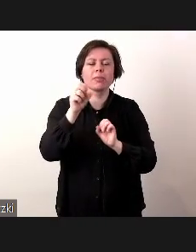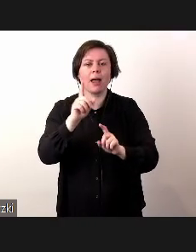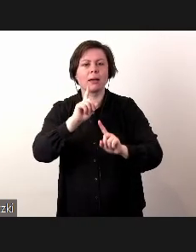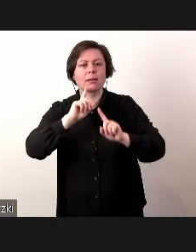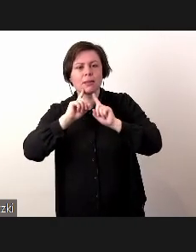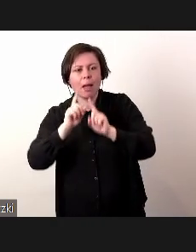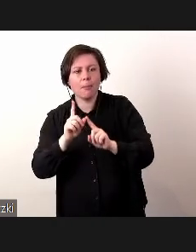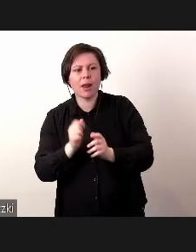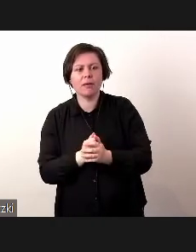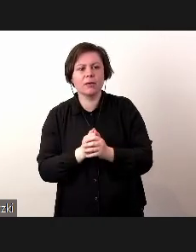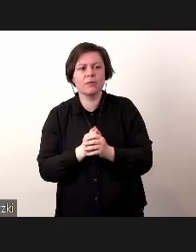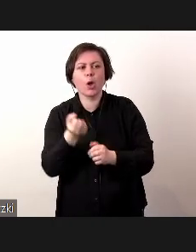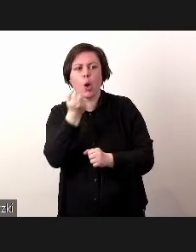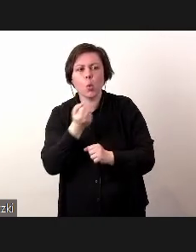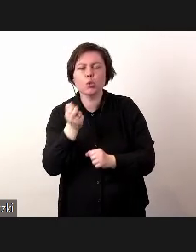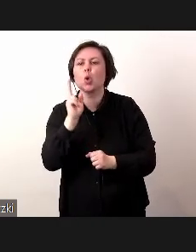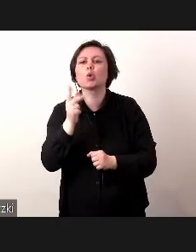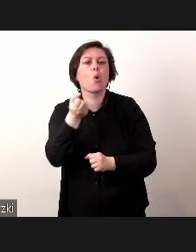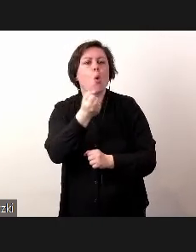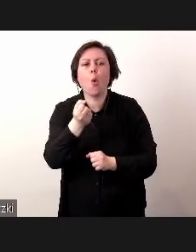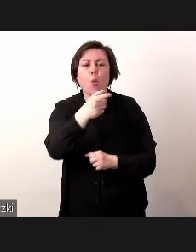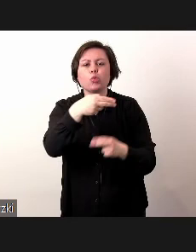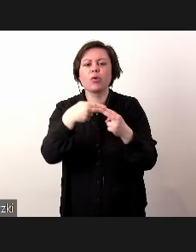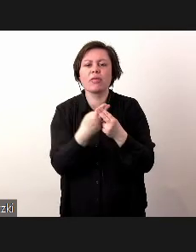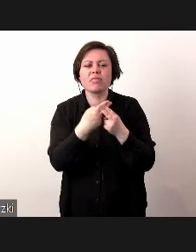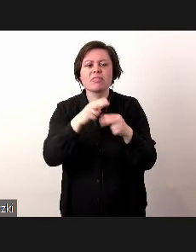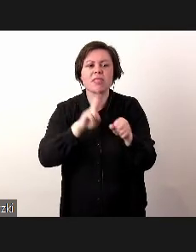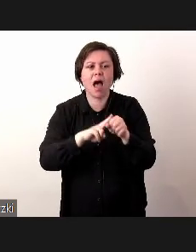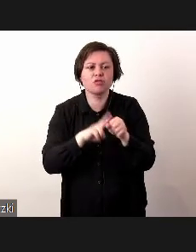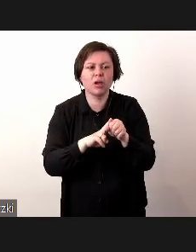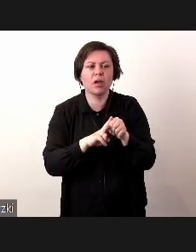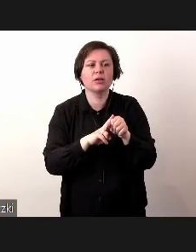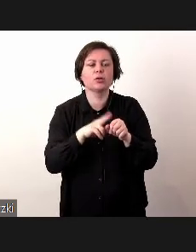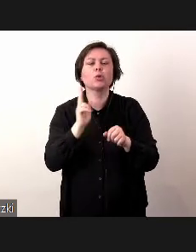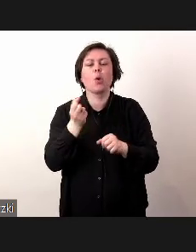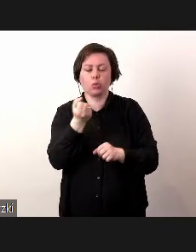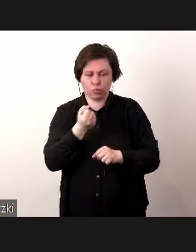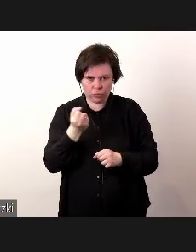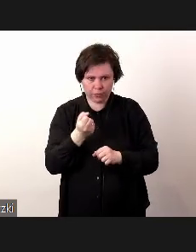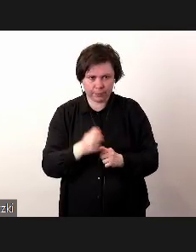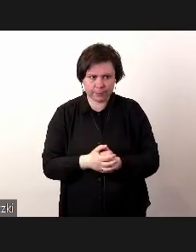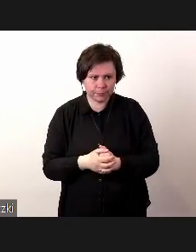naprawdę używa, kto tych narzędzi stosuje.